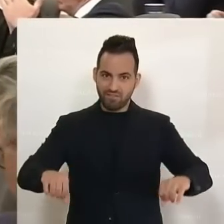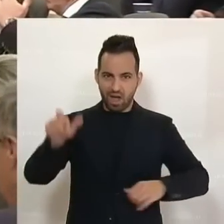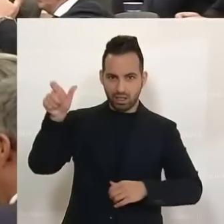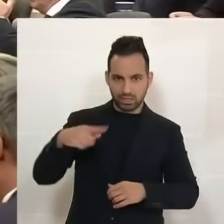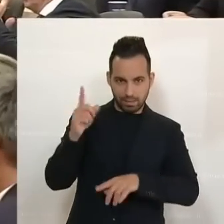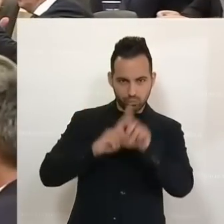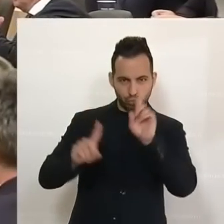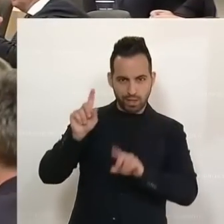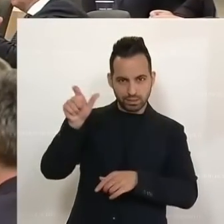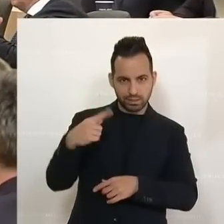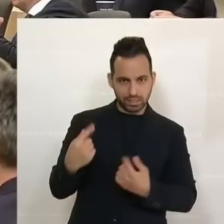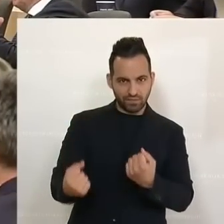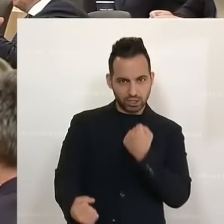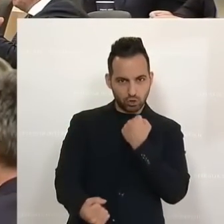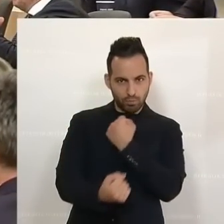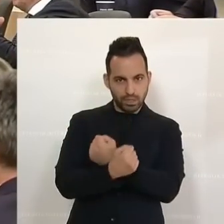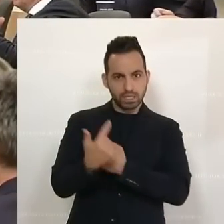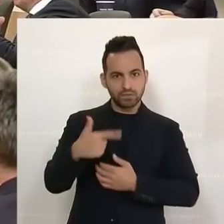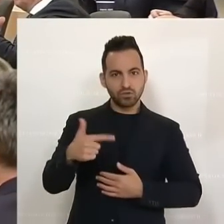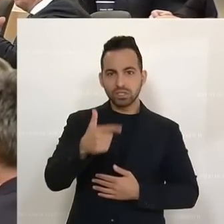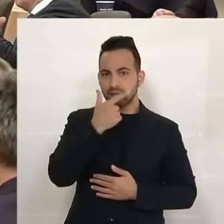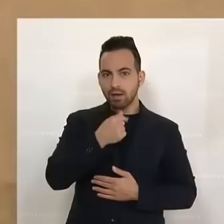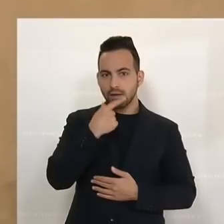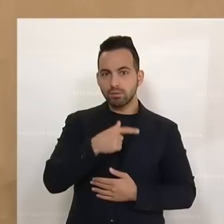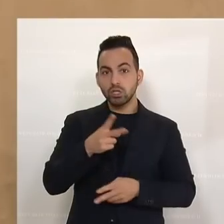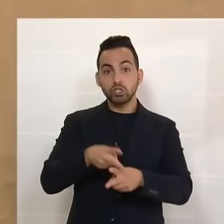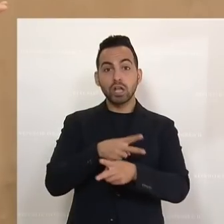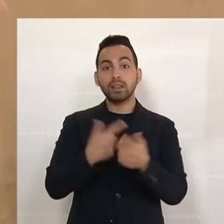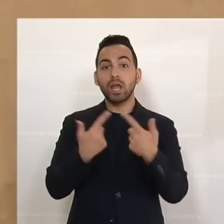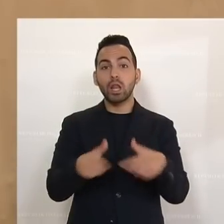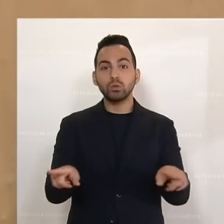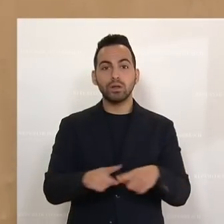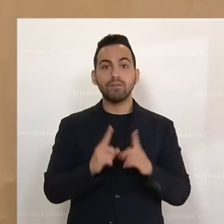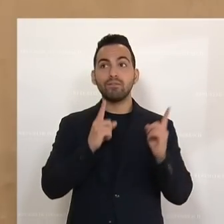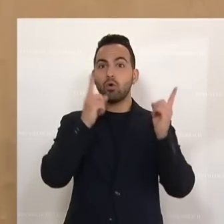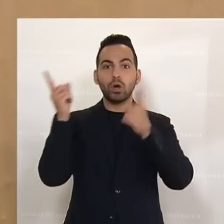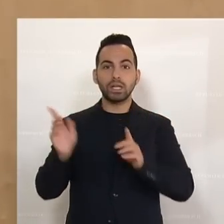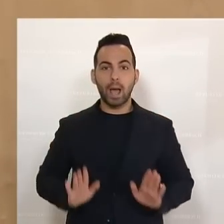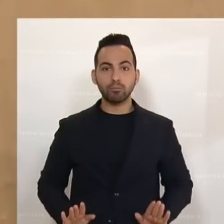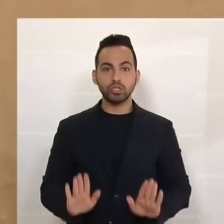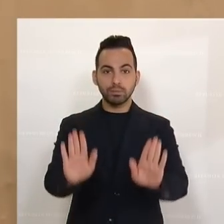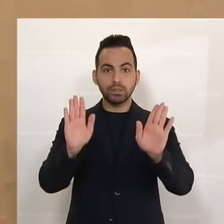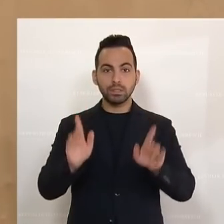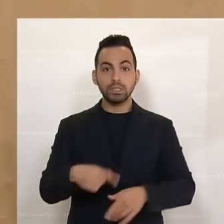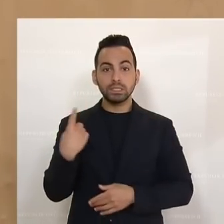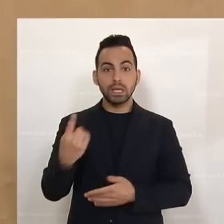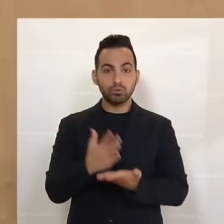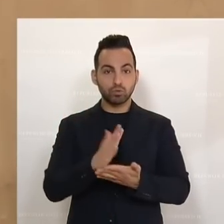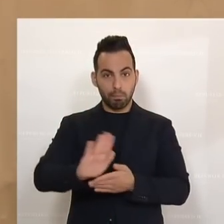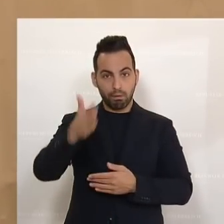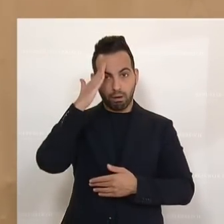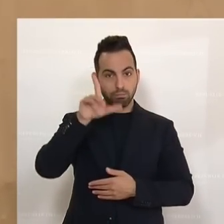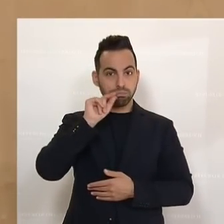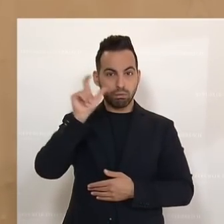Mutmaßliche, den man jetzt gerade festgenommen hat, 22-Jährige, staatenlos, wohin wollen Sie noch abschirmen? Er ist schon die Polizei bekannt für